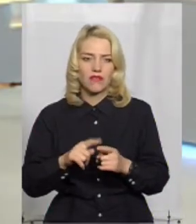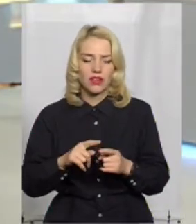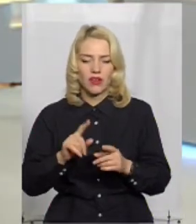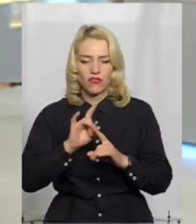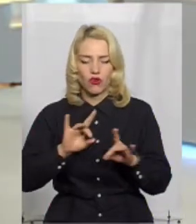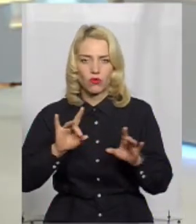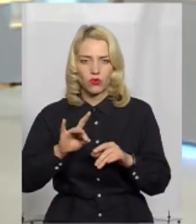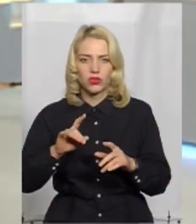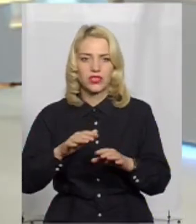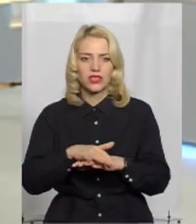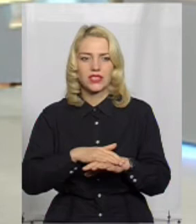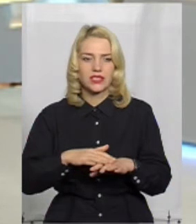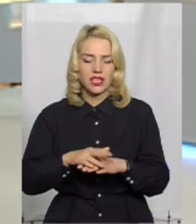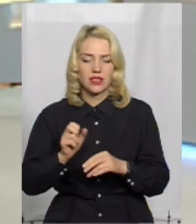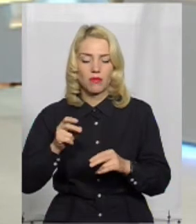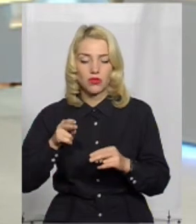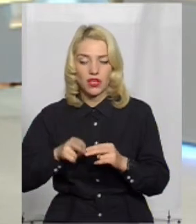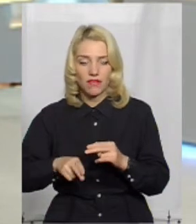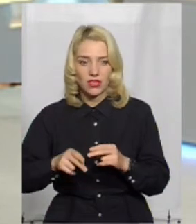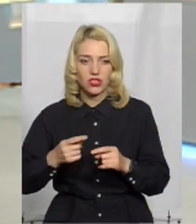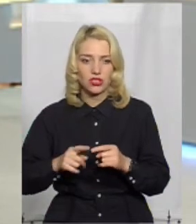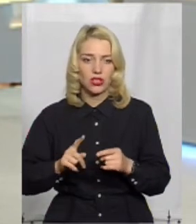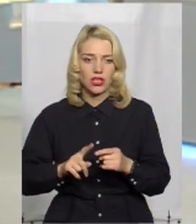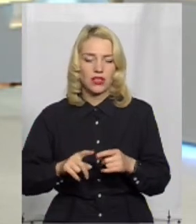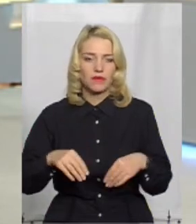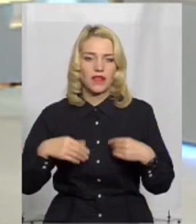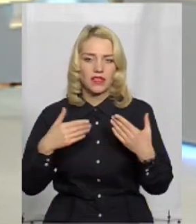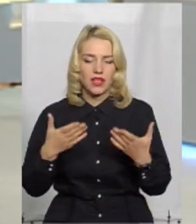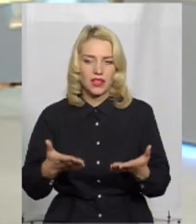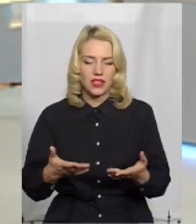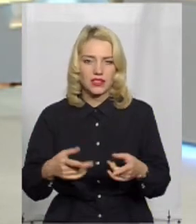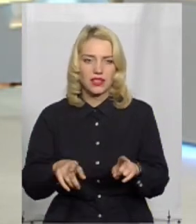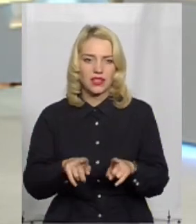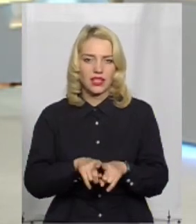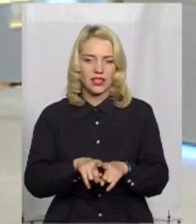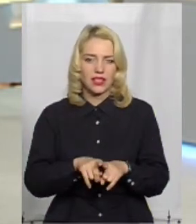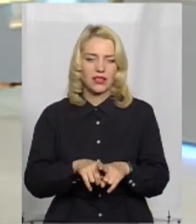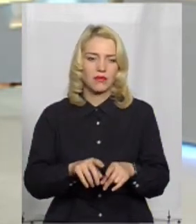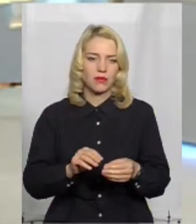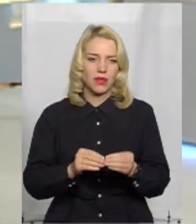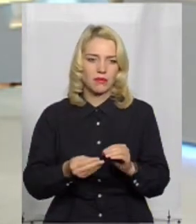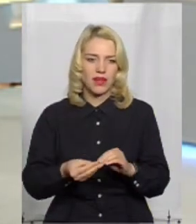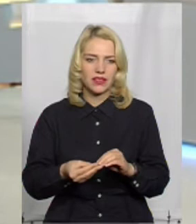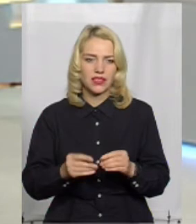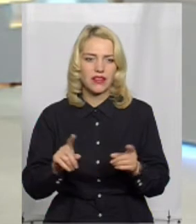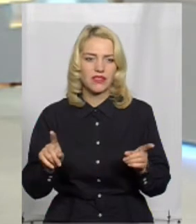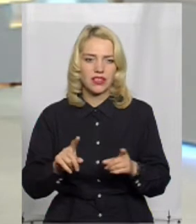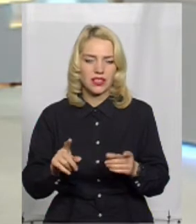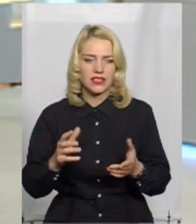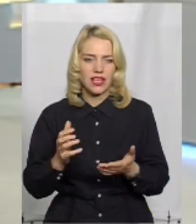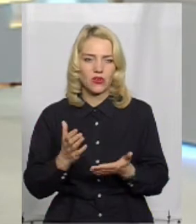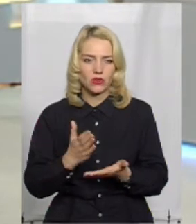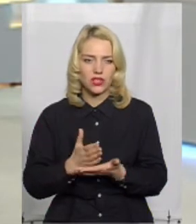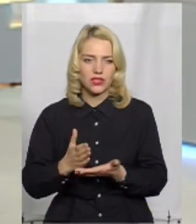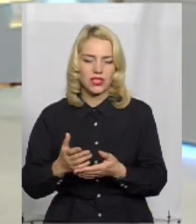завершенню їхнього навчання їм надається, скажімо, такий дипломат, в якому знаходяться, скажімо,